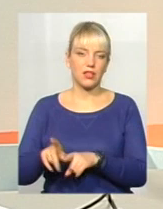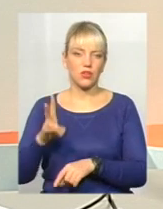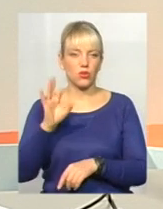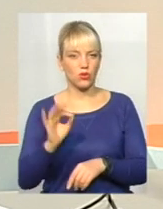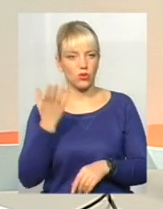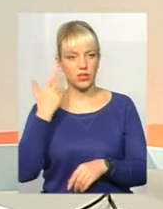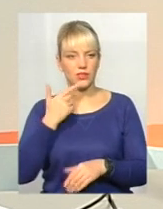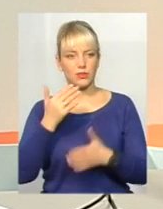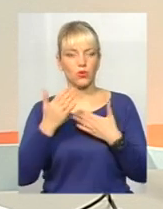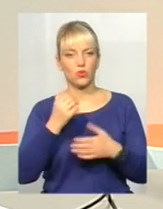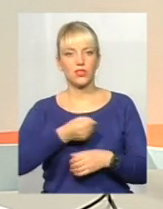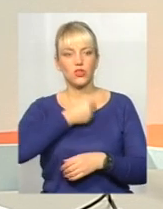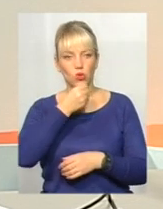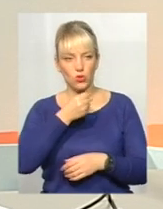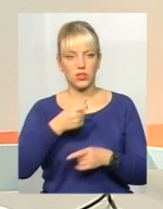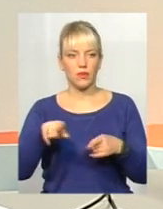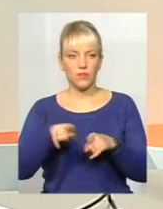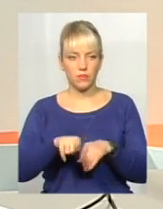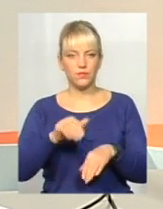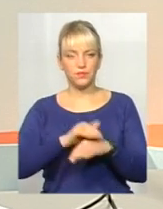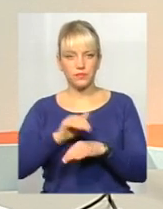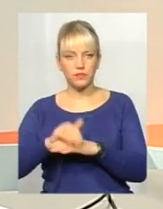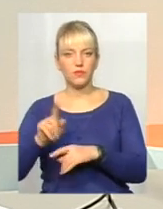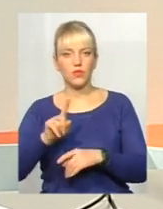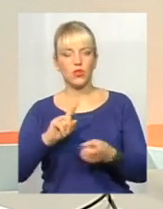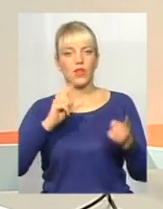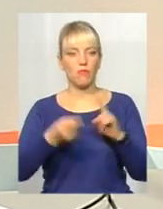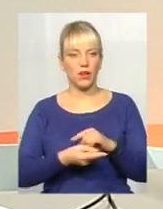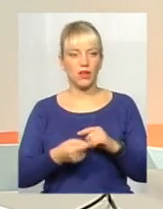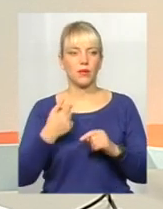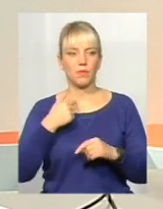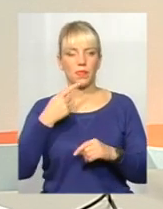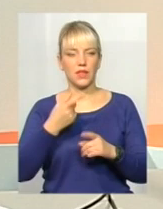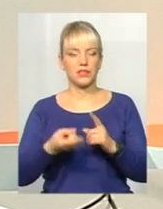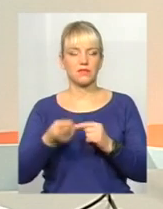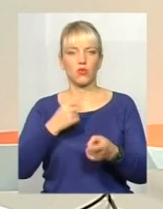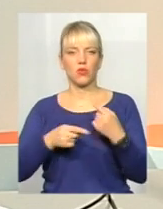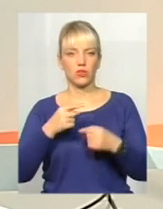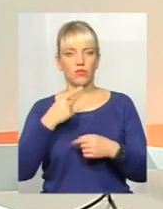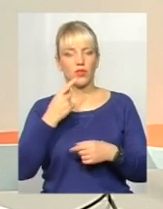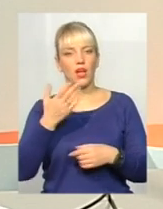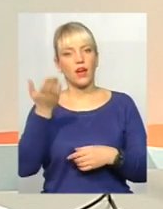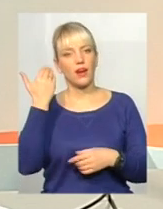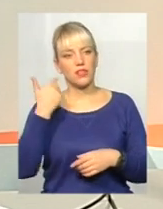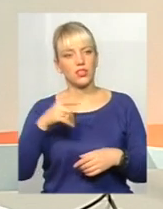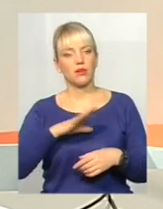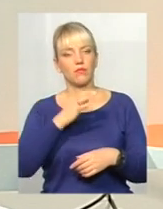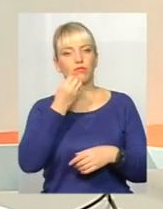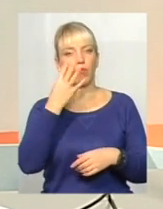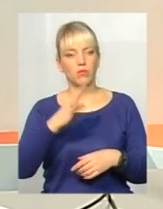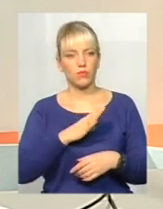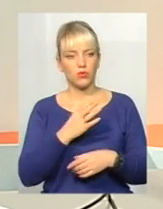спілкуємося з дорослими, також часто помічаю, що, напаки, зворотний зв'язок. Тобто, раніше було добре,